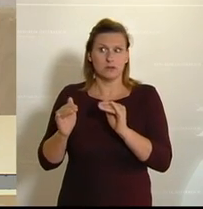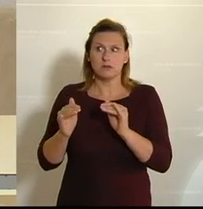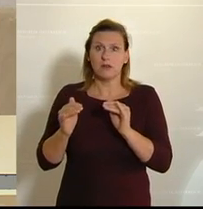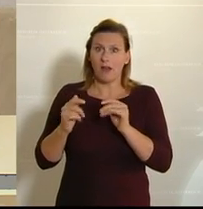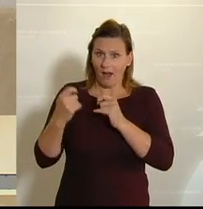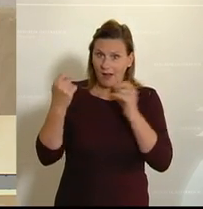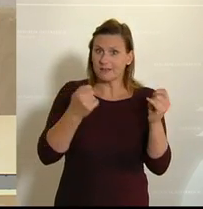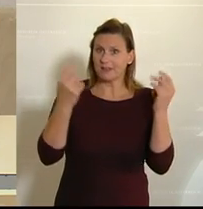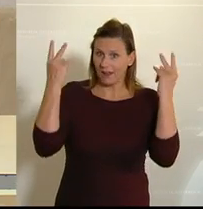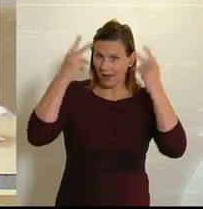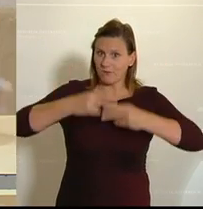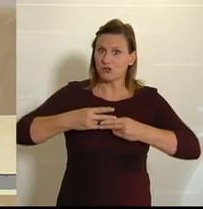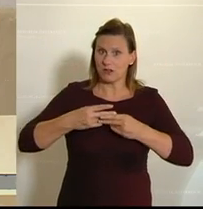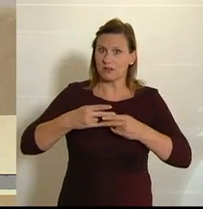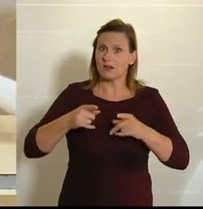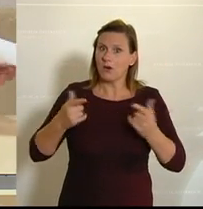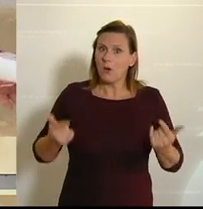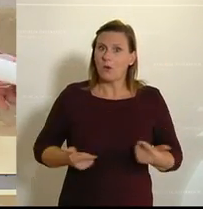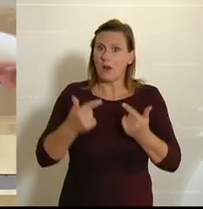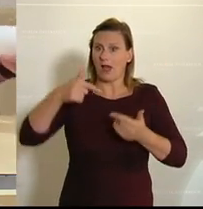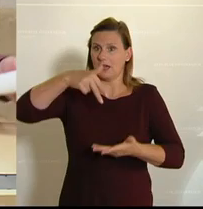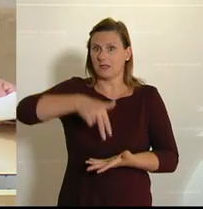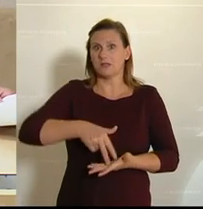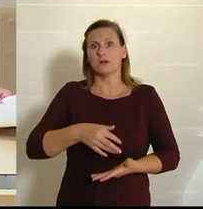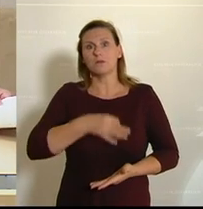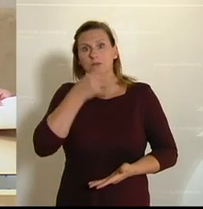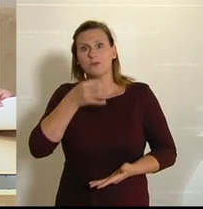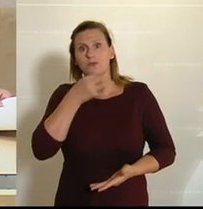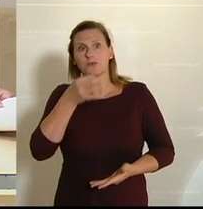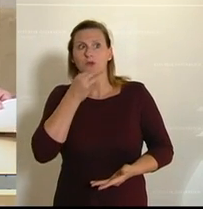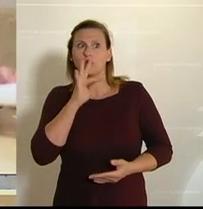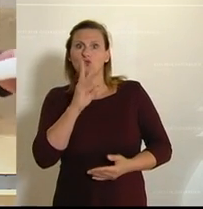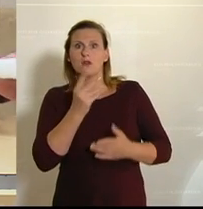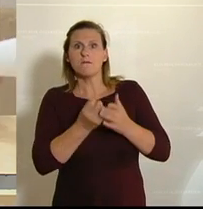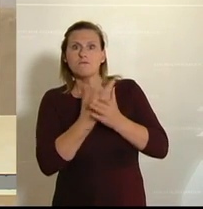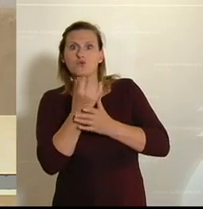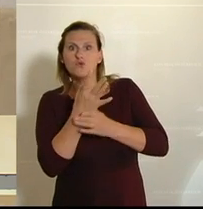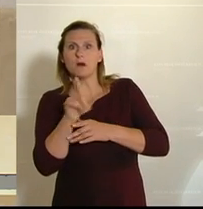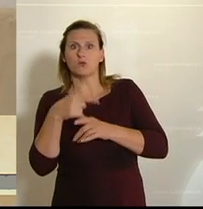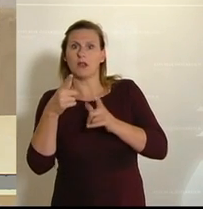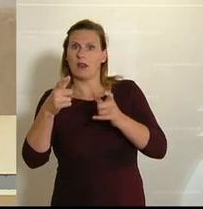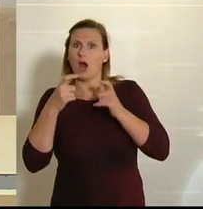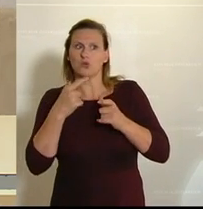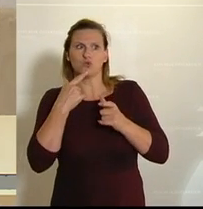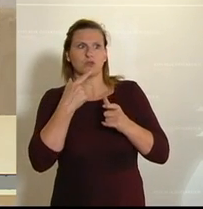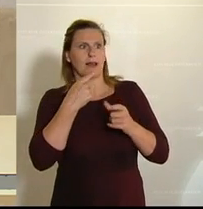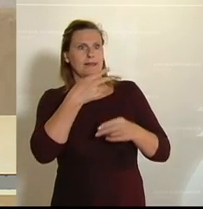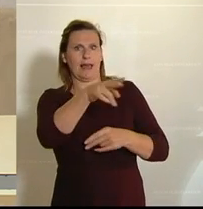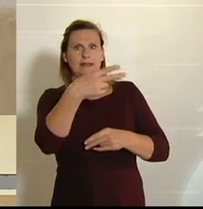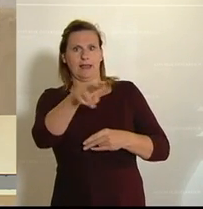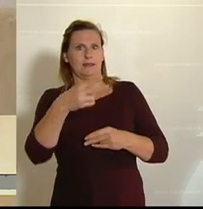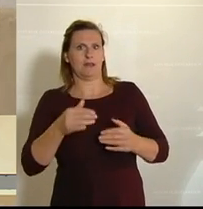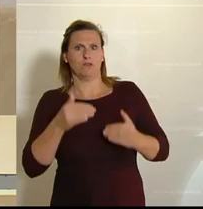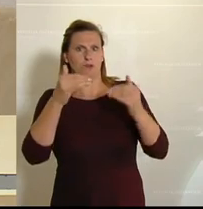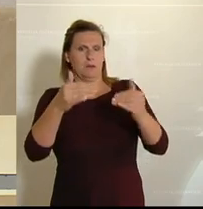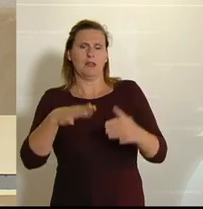diesem Antrag zu, denn es ist leicht hier zu stehen und blumige Worte zu finden und im Ausschuss dann alles abzulehnen und vertagen.